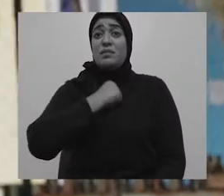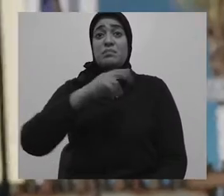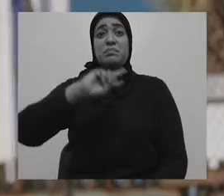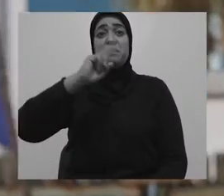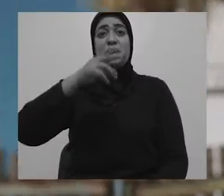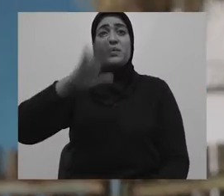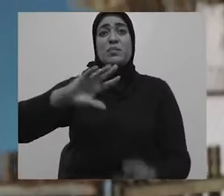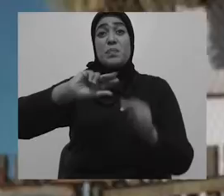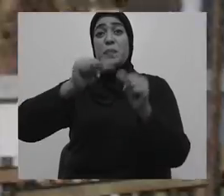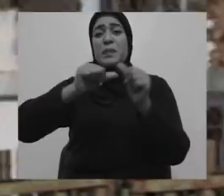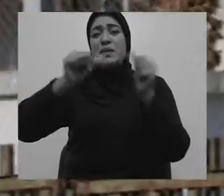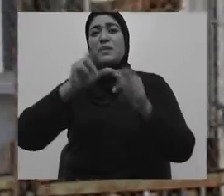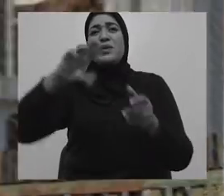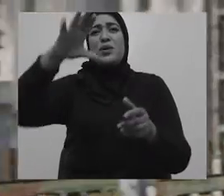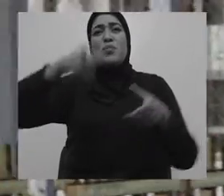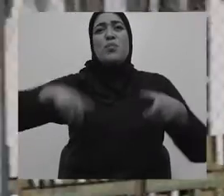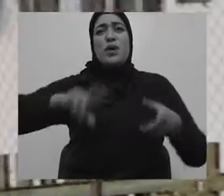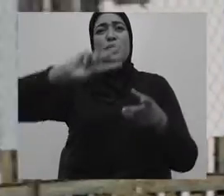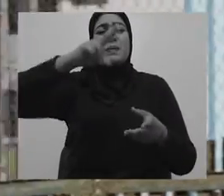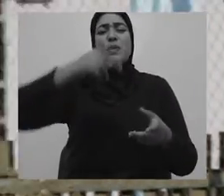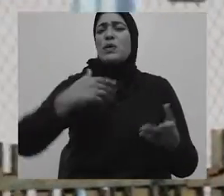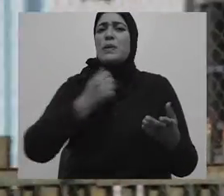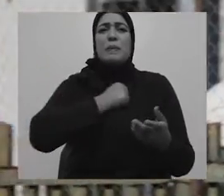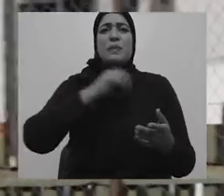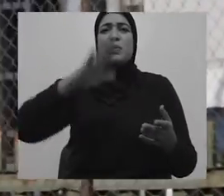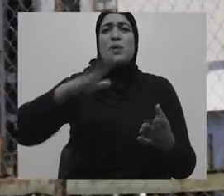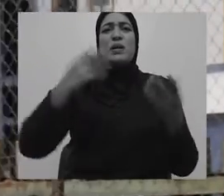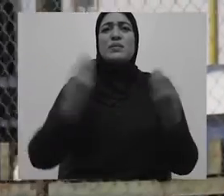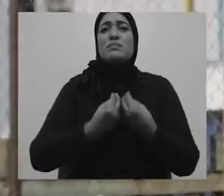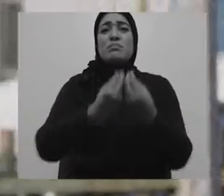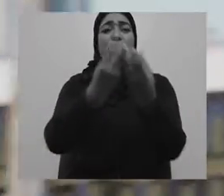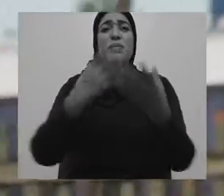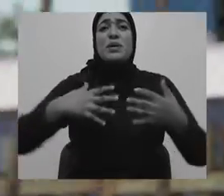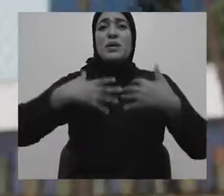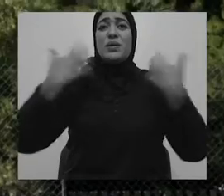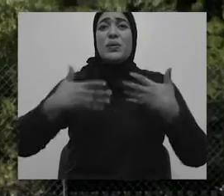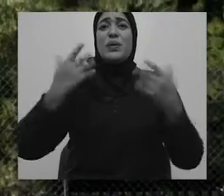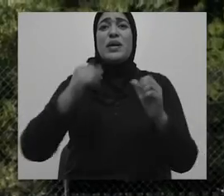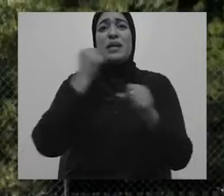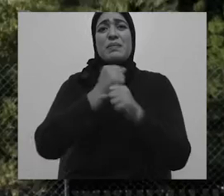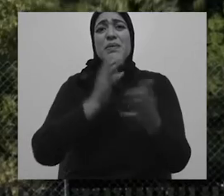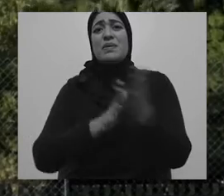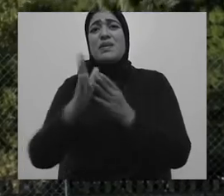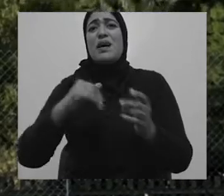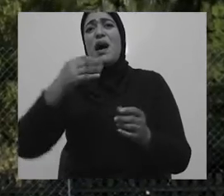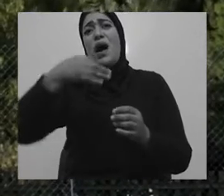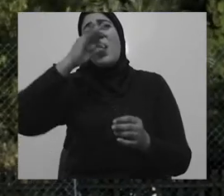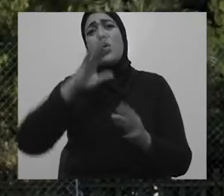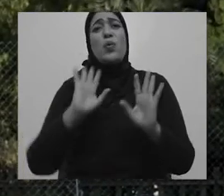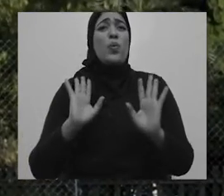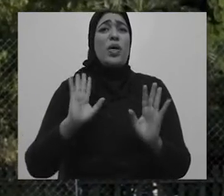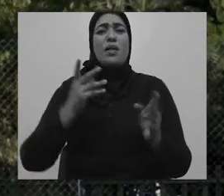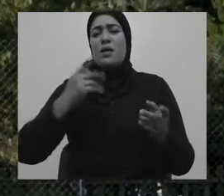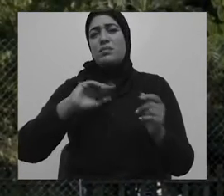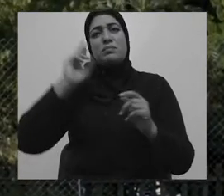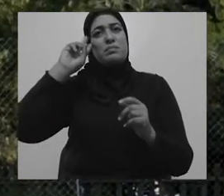Au fil du temps, les enquêteurs, qui ne se connaissaient pas pour la plupart d'entre eux, commençaient à tisser des liens. Prenaient des cafés ensemble,